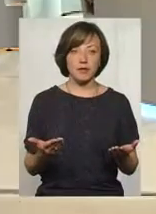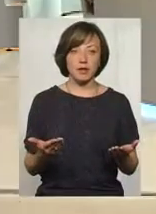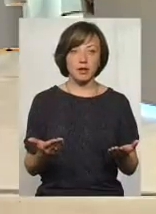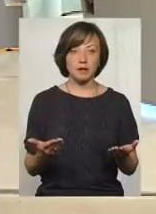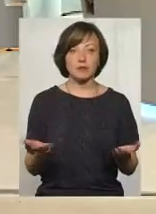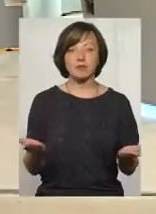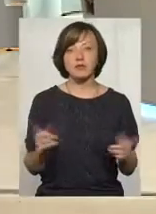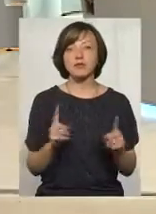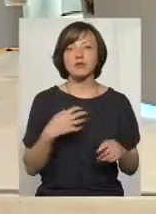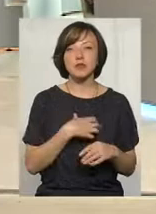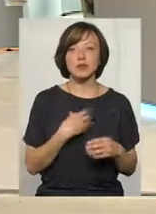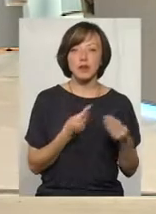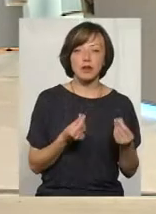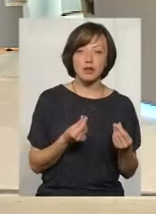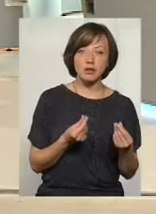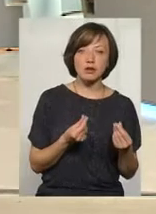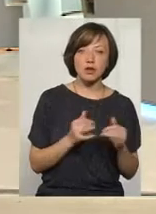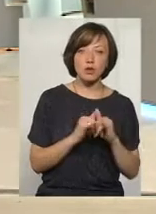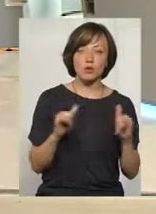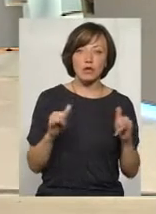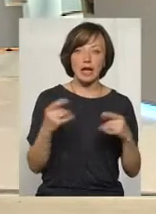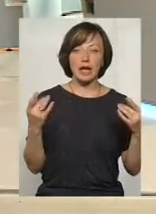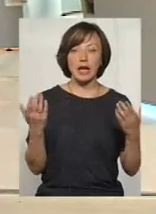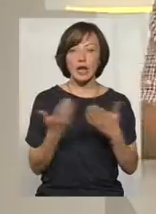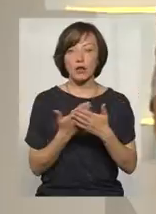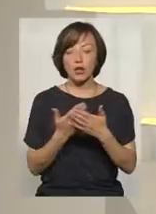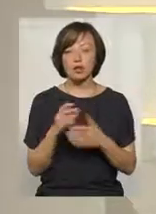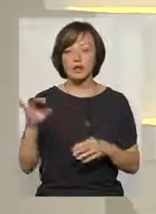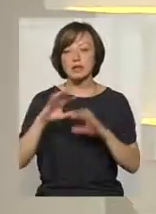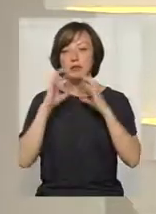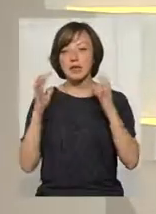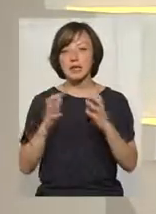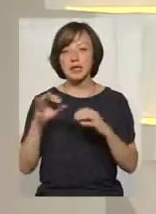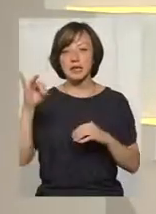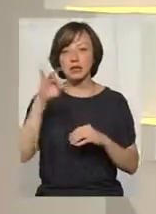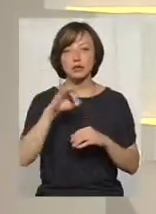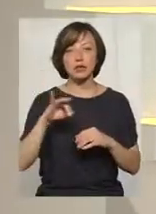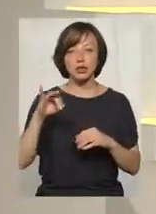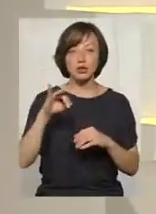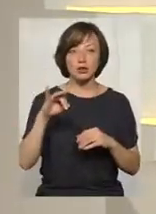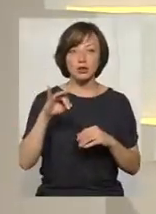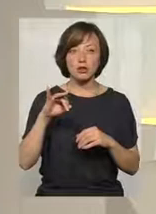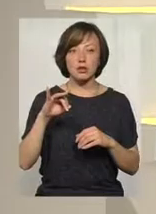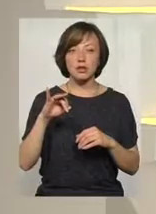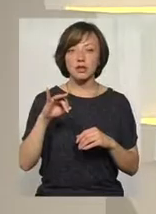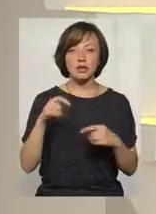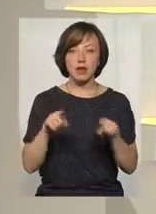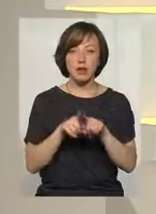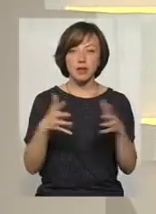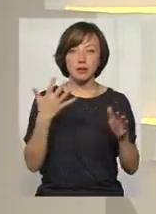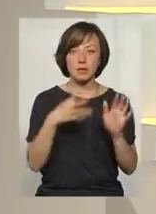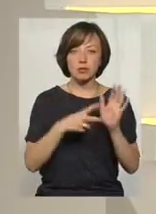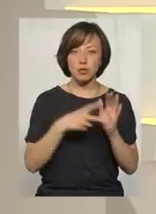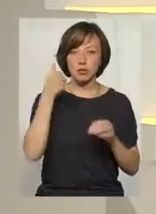хоча з іншого, що важливіше, фінансово, все ж таки розвиток кінотеатру, чи все ж таки зберегти ту історичну, хоча там історія не така велика, 57